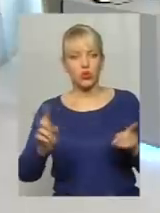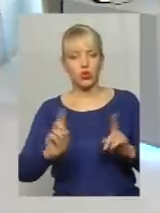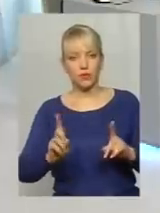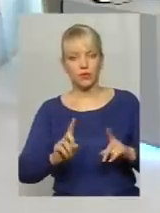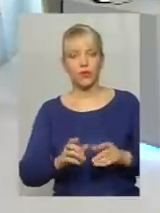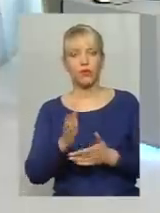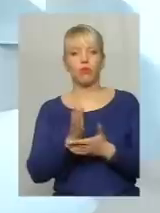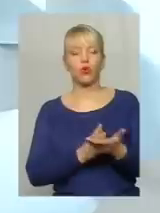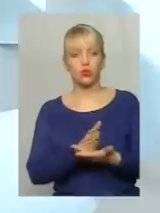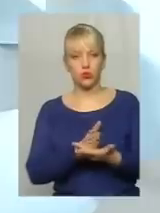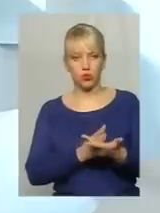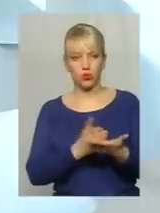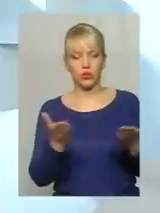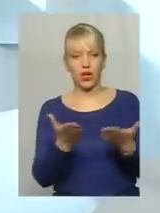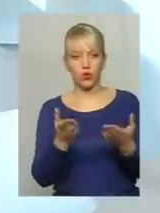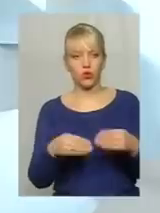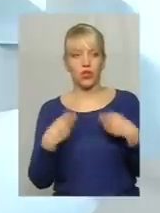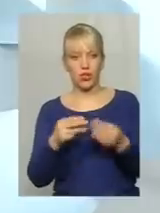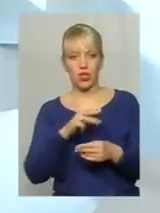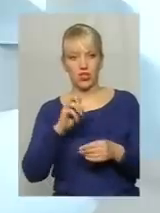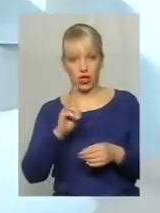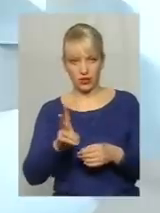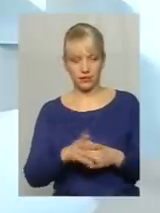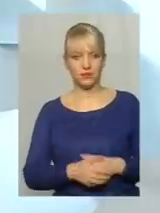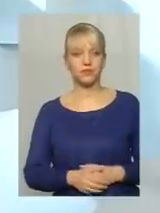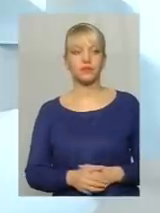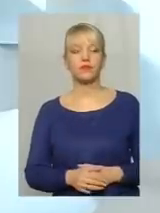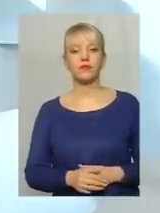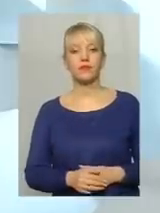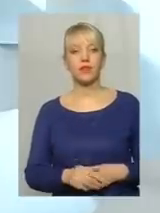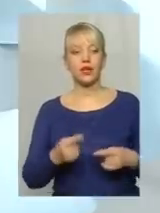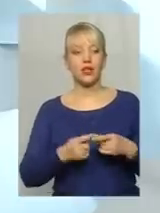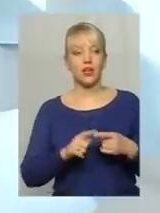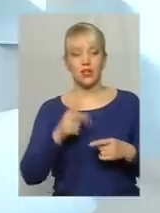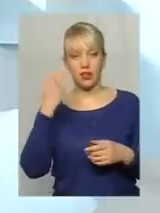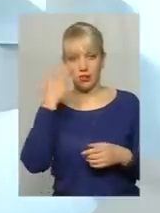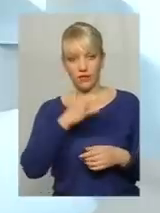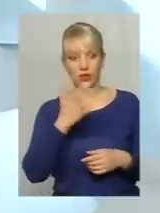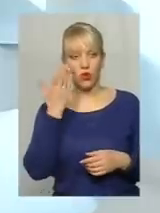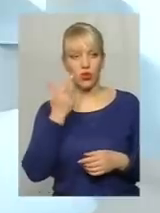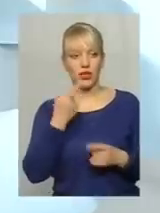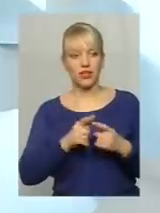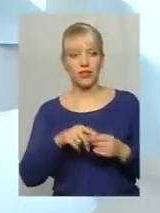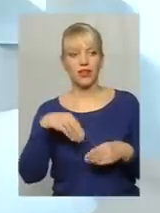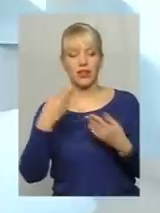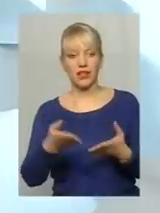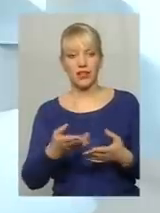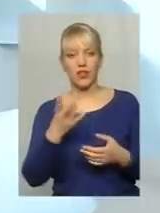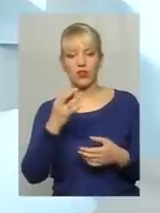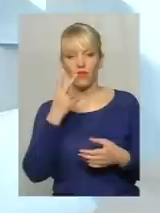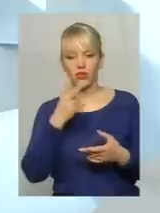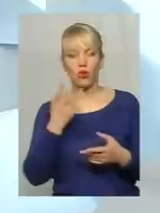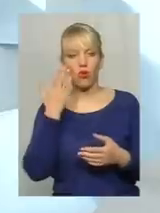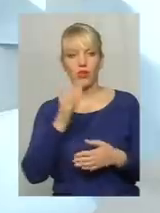послугу, яку надає ЖЕК, її не видно, коли він її надає, але її видно, коли її не